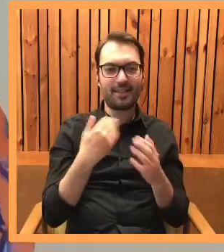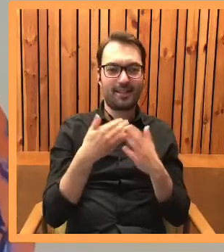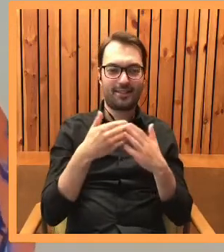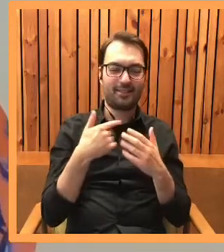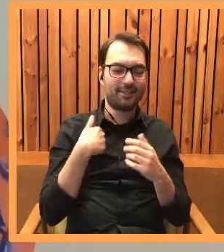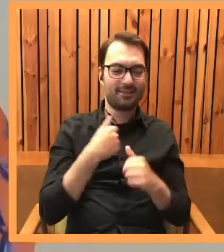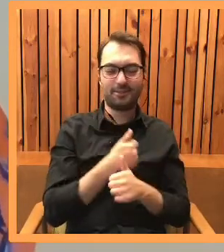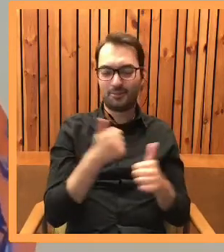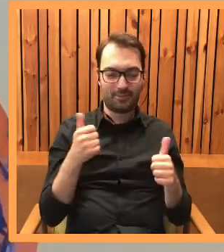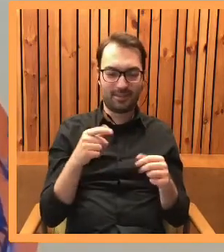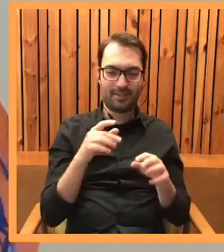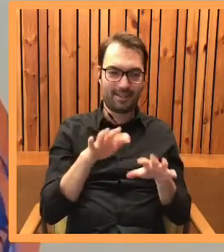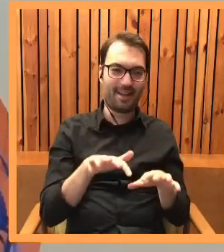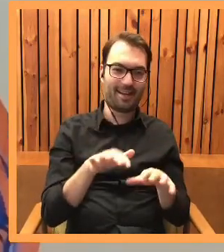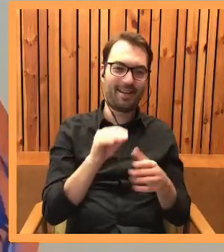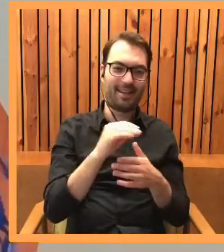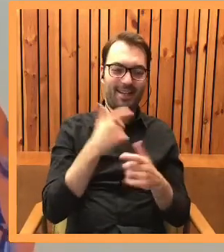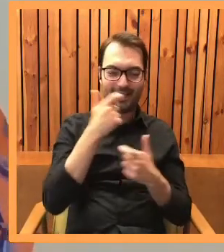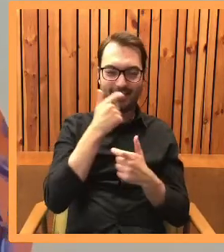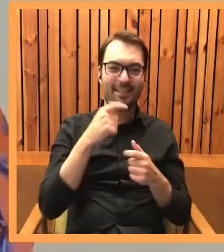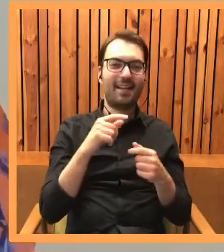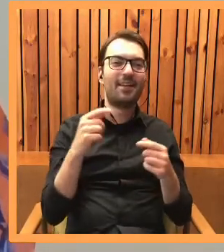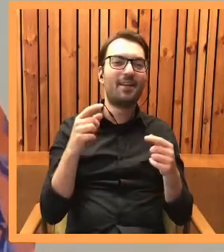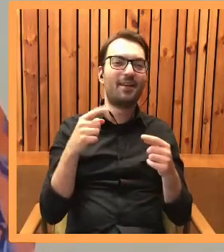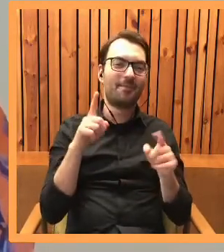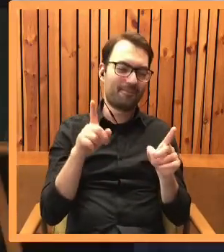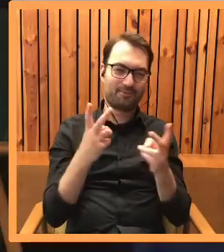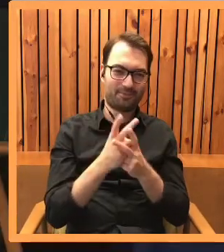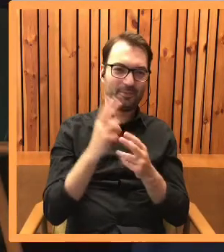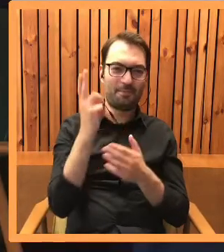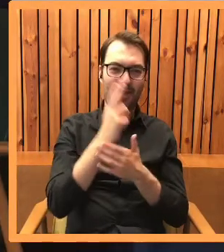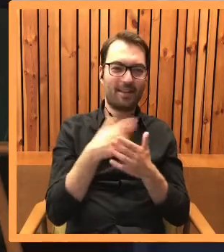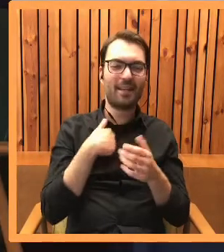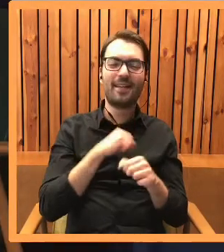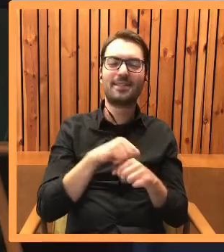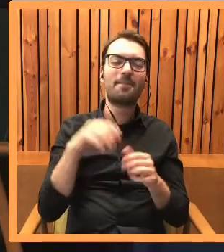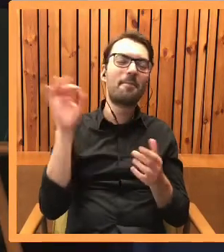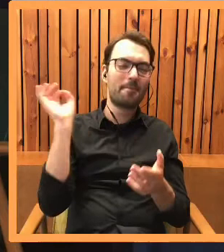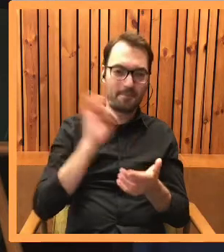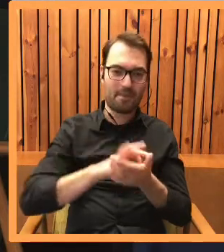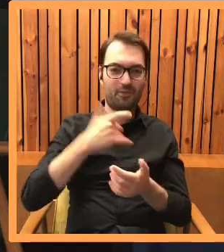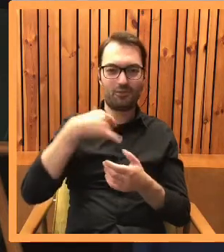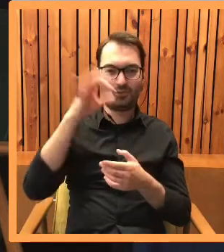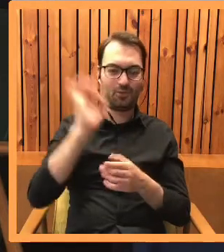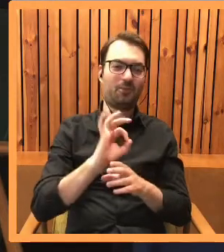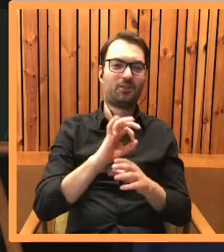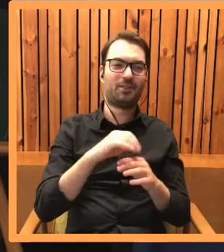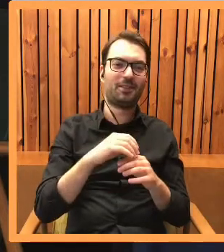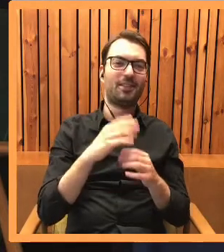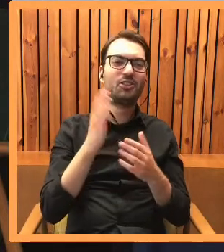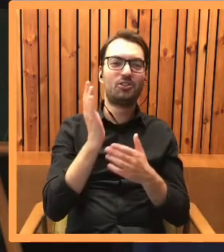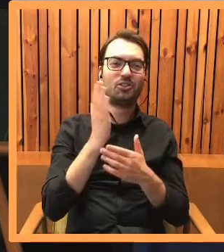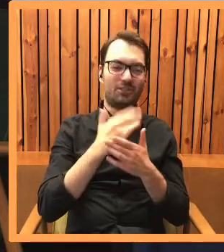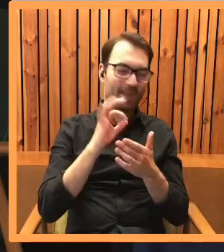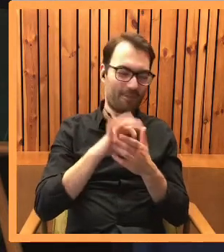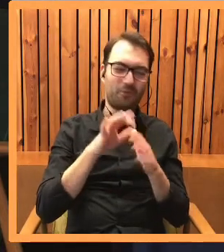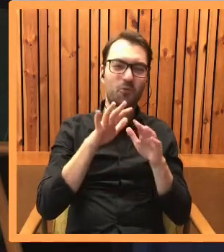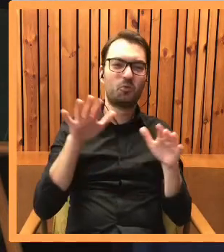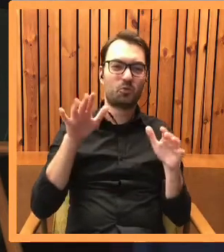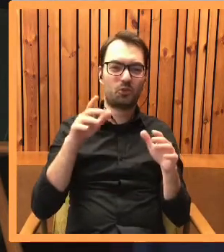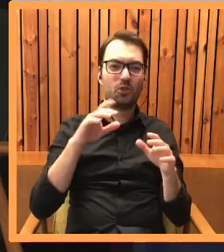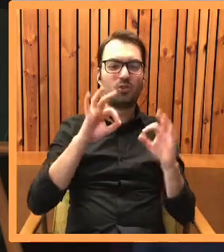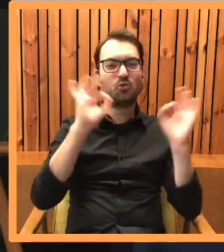świetnie się bawiłam, pisząc to w kontekście malarstwa. Bo jestem przekonana, że też tak samo, spora część dzieł powstała zupełnie